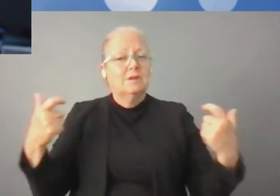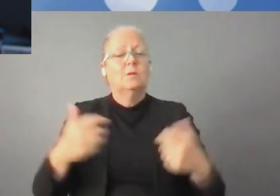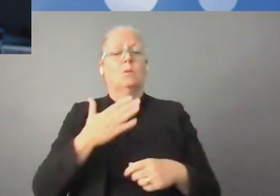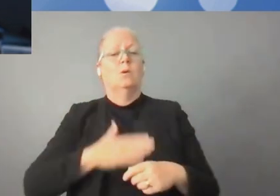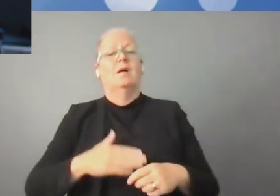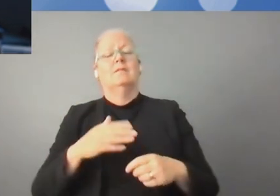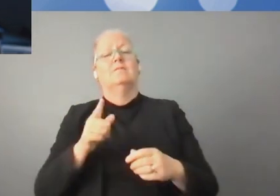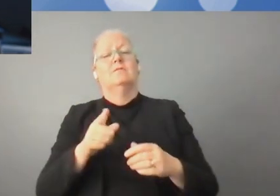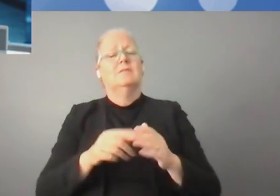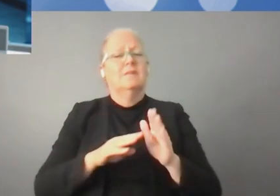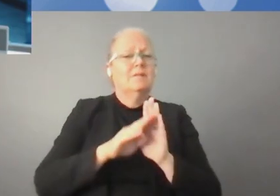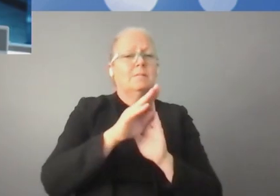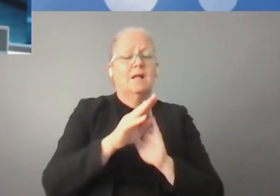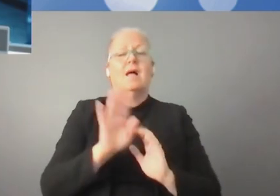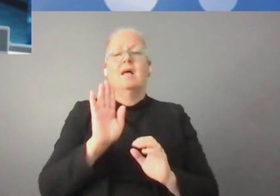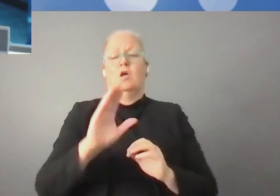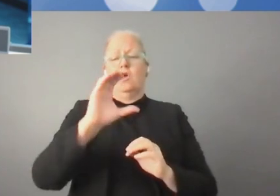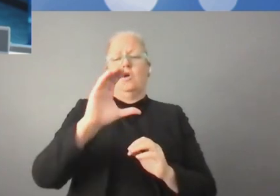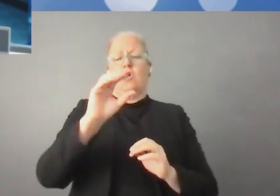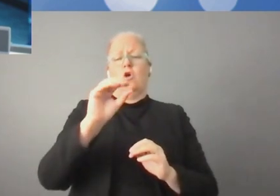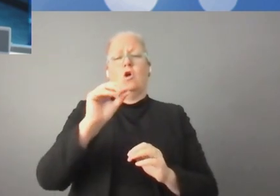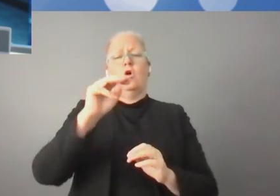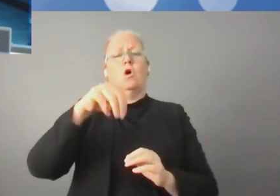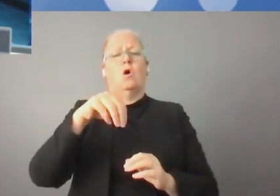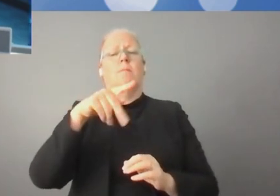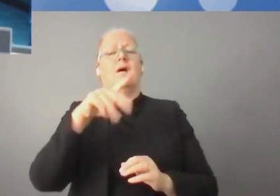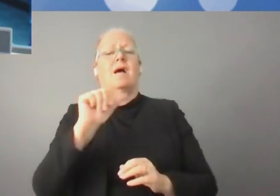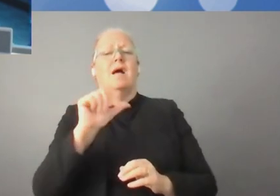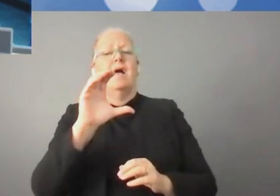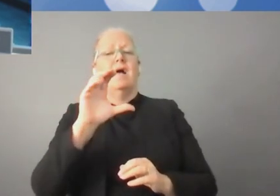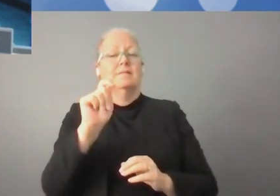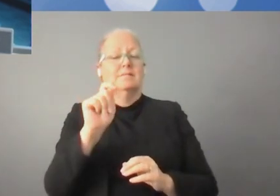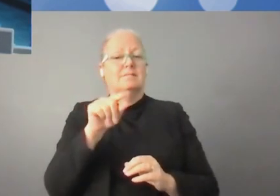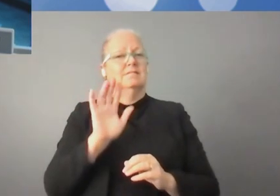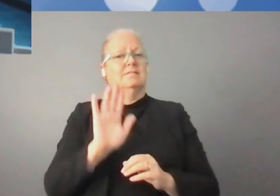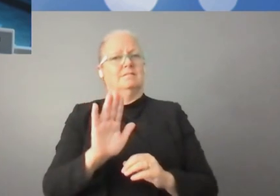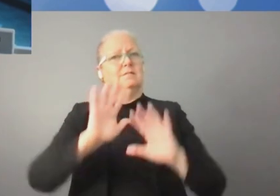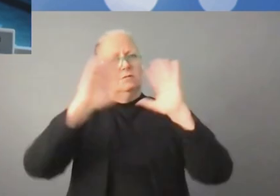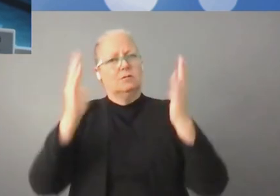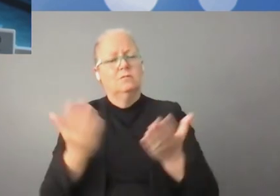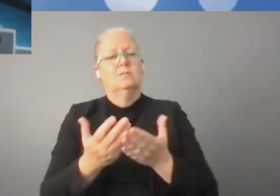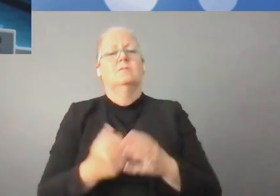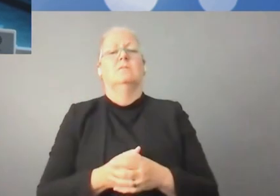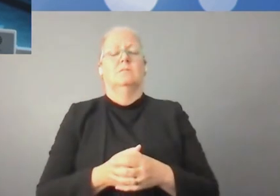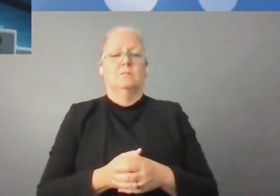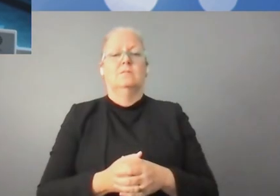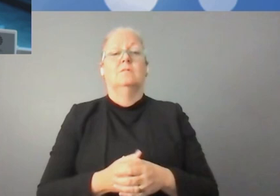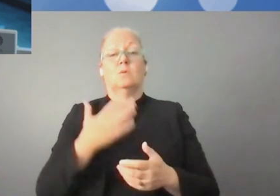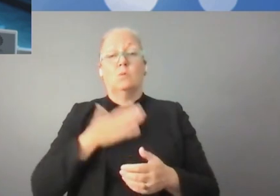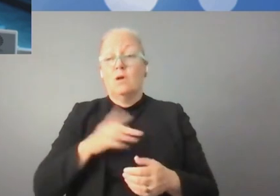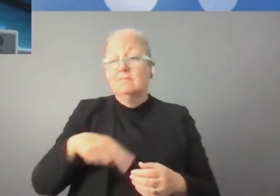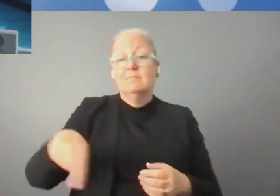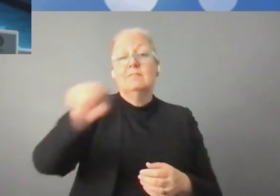'initiative du secrétaire général de l'ONU en matière de création d'une entente